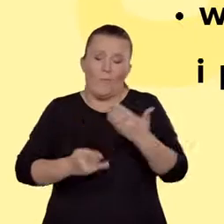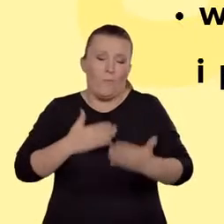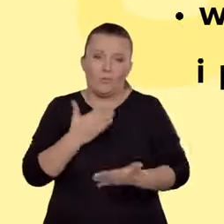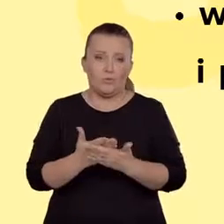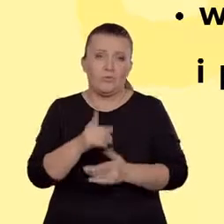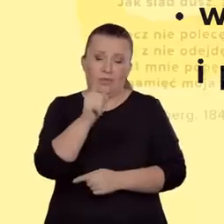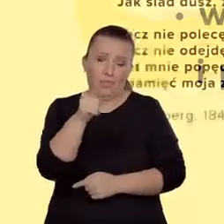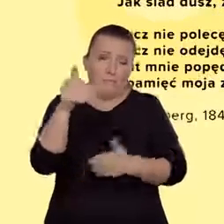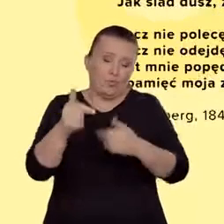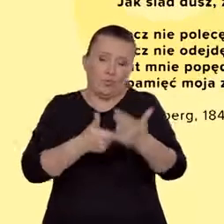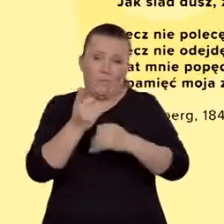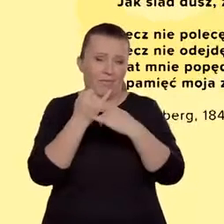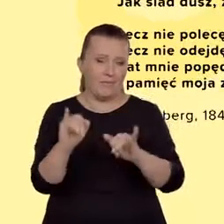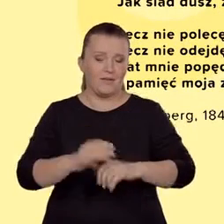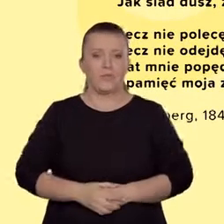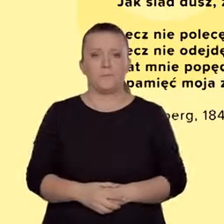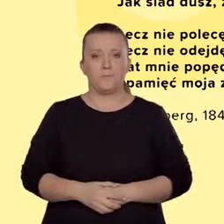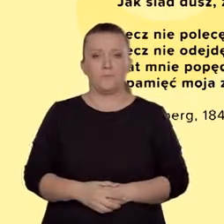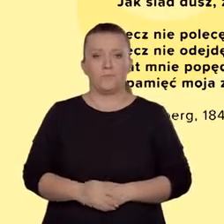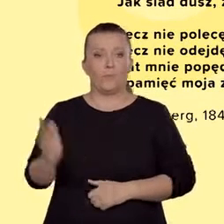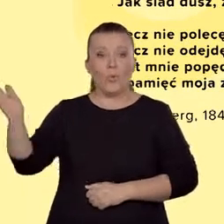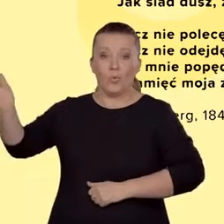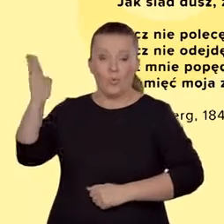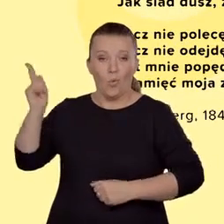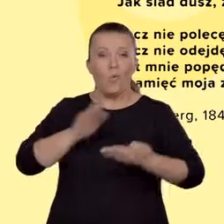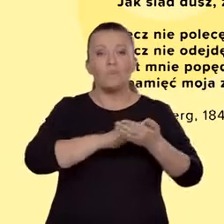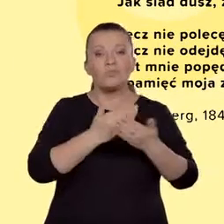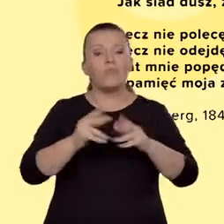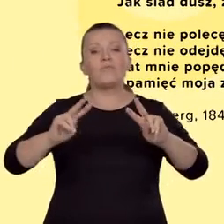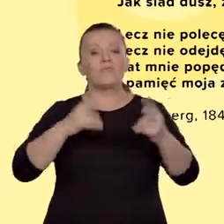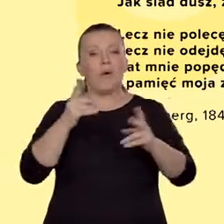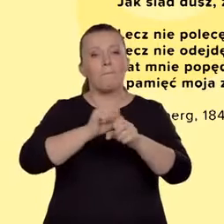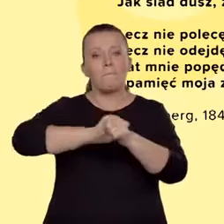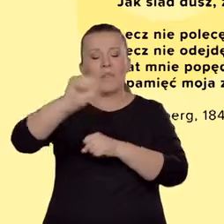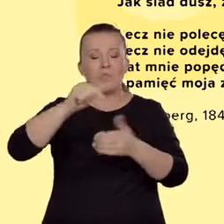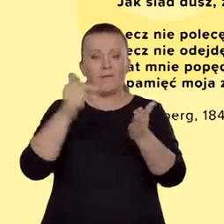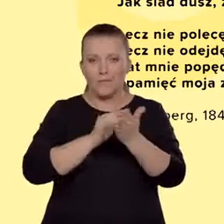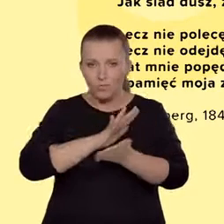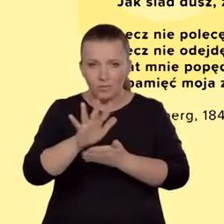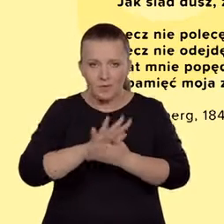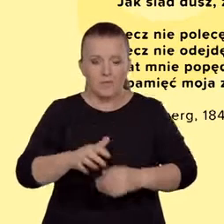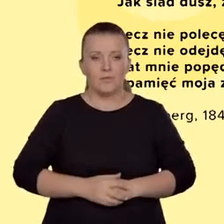przebiegać inaczej. Poniżej omawiane przykłady pochodzą z matury majowej z 2015 roku.